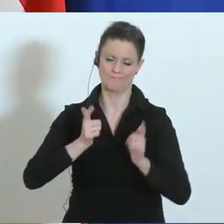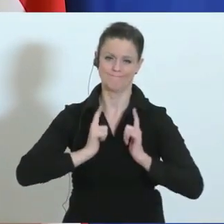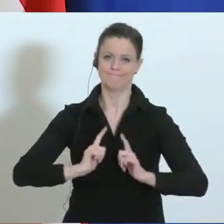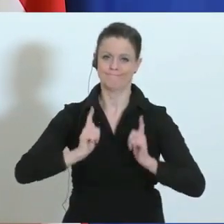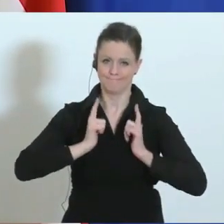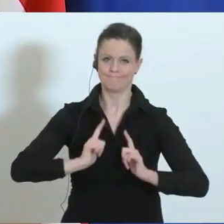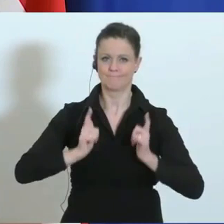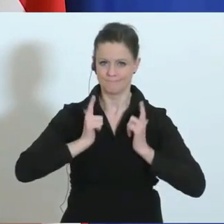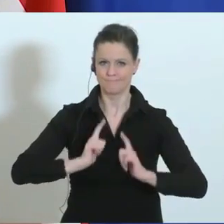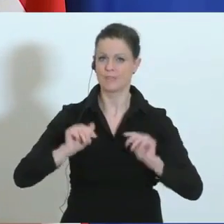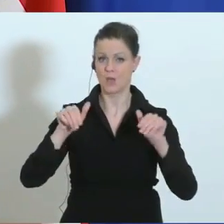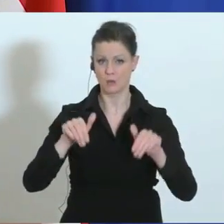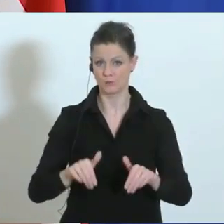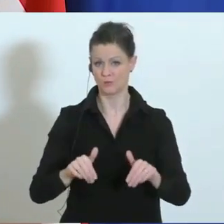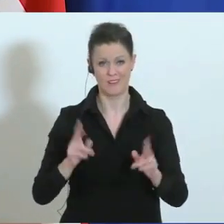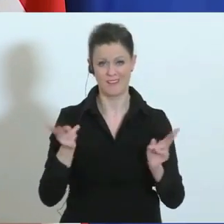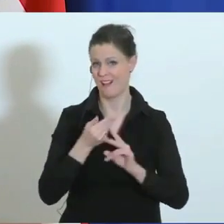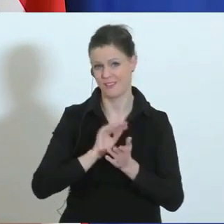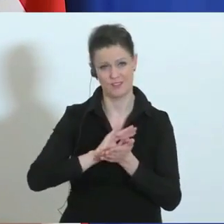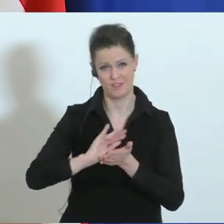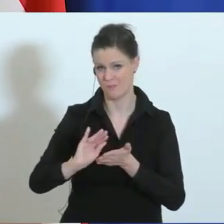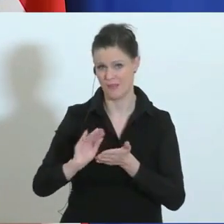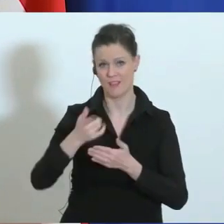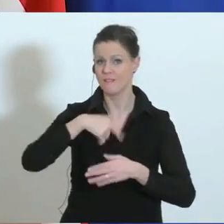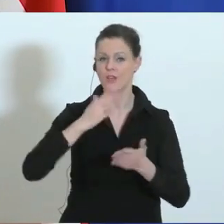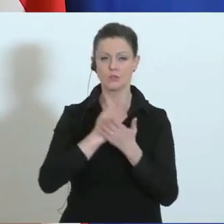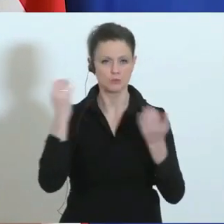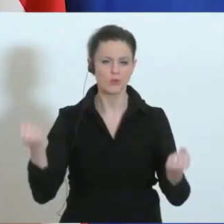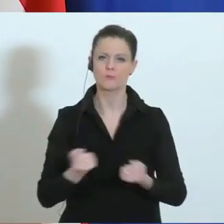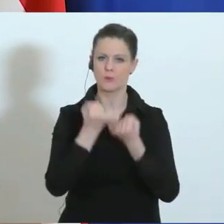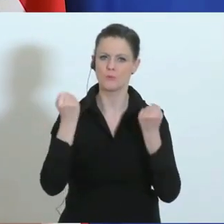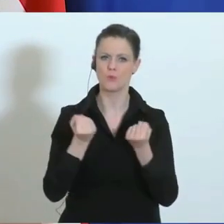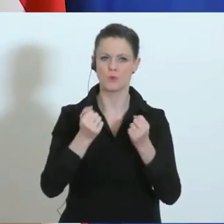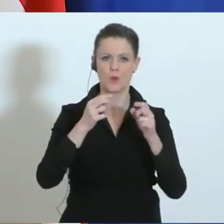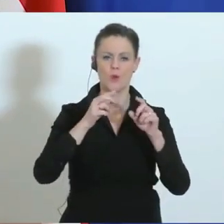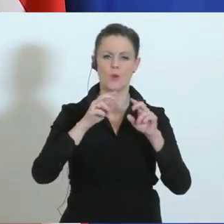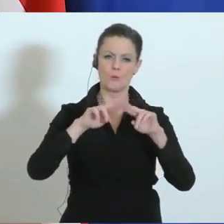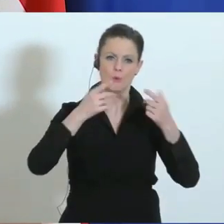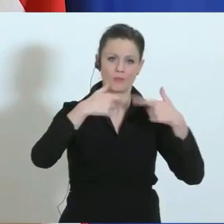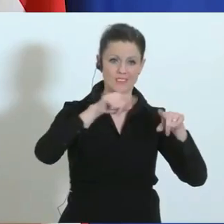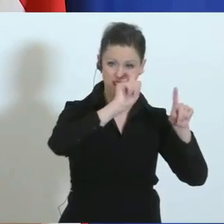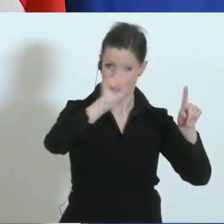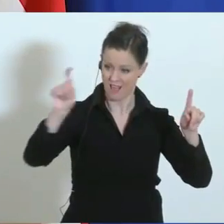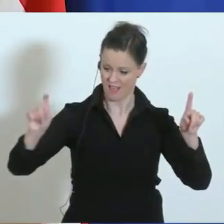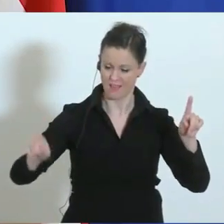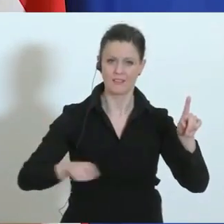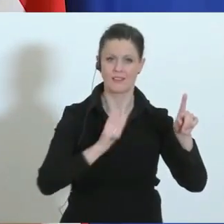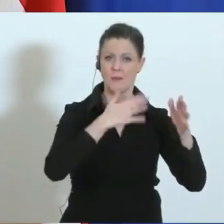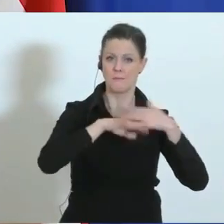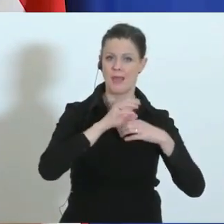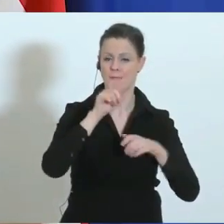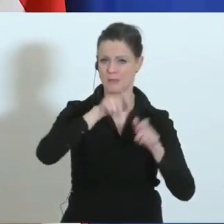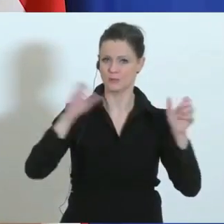manchmal. Das ist aber auch nicht zu vermeiden. Wir sind sehr bemüht, in den jeweiligen Bundesländern mehr Personal zur Verfügung zu stellen,